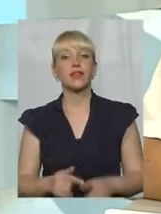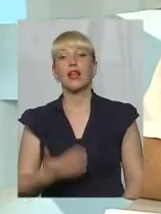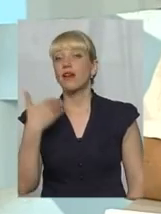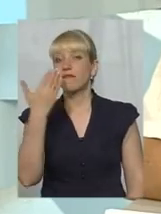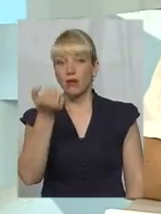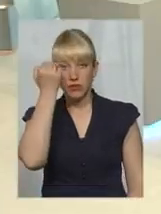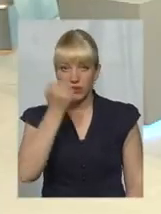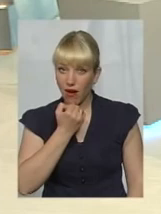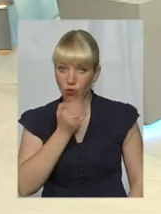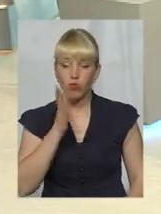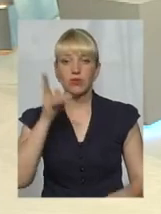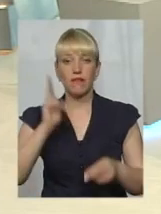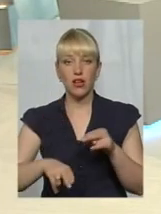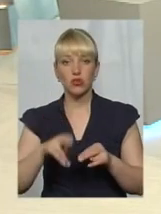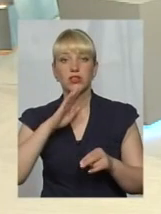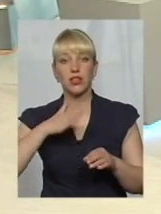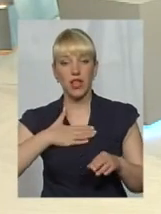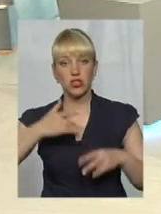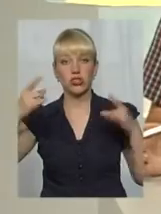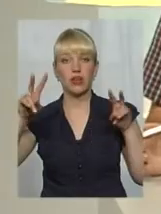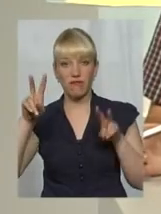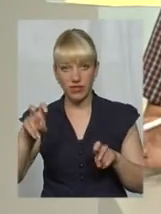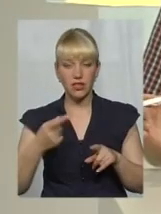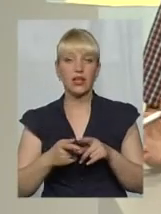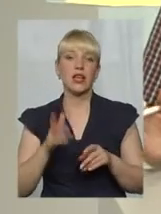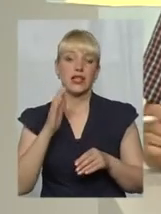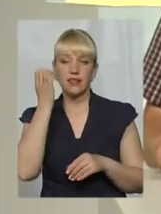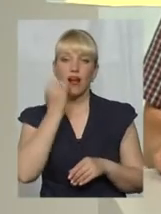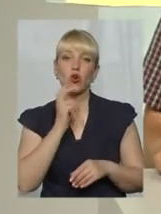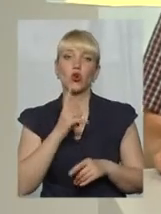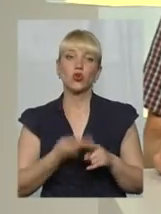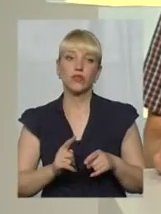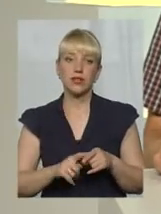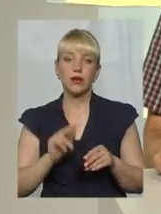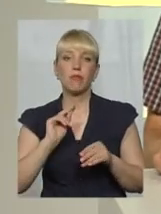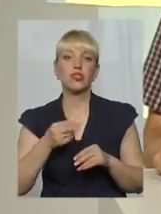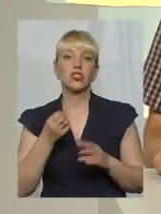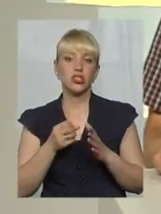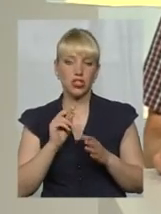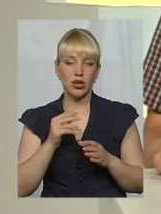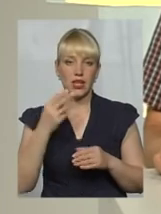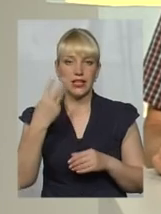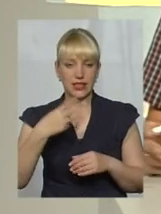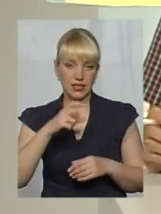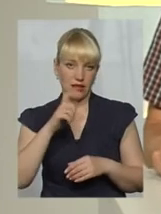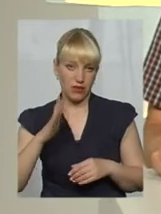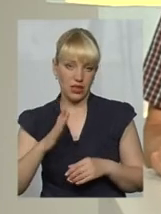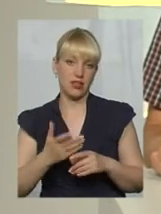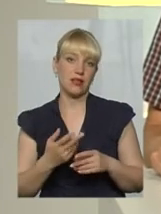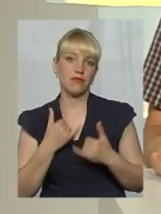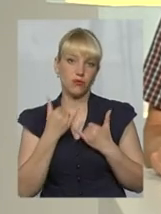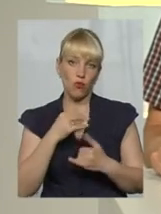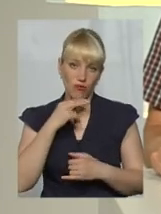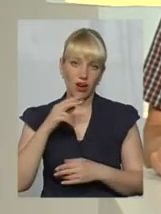я вам дякую. Будемо на цьому завершувати наш ефір. Дякую всім, хто ці трошки більше, ніж півгодини приділив свої уваги. До зустрічі!